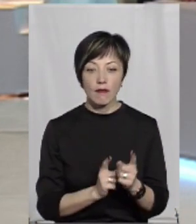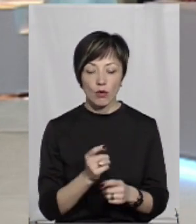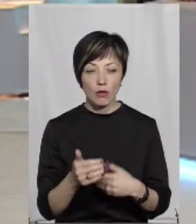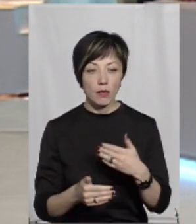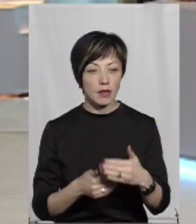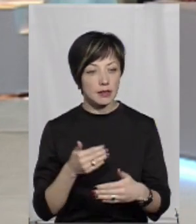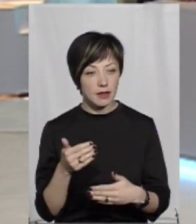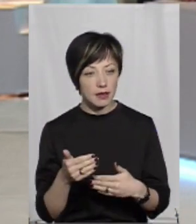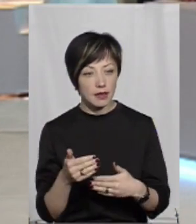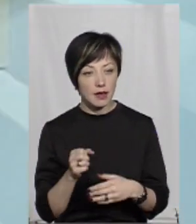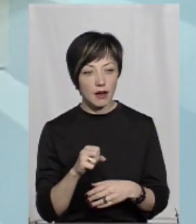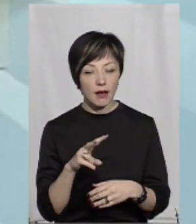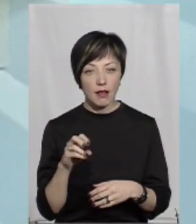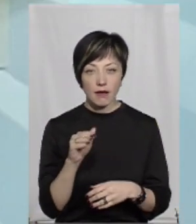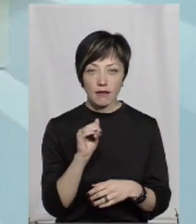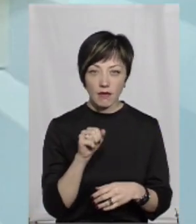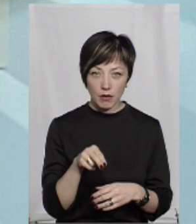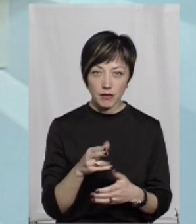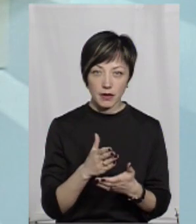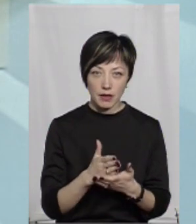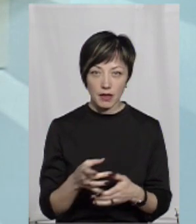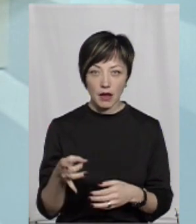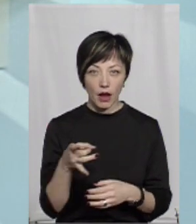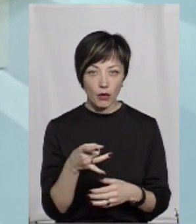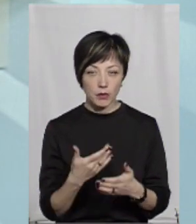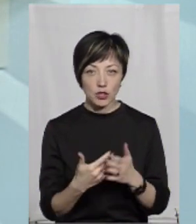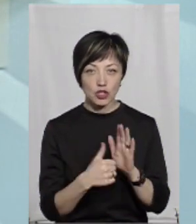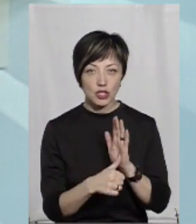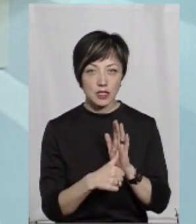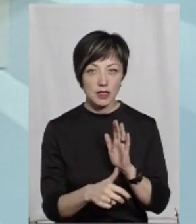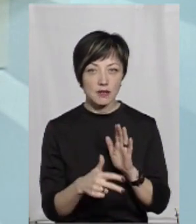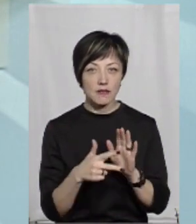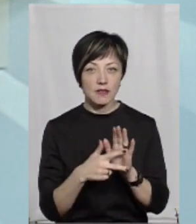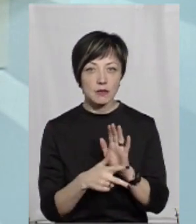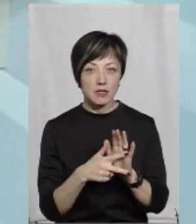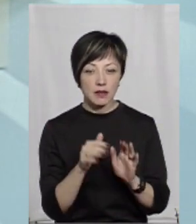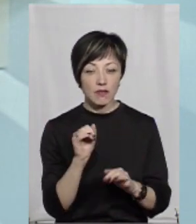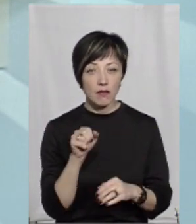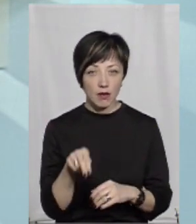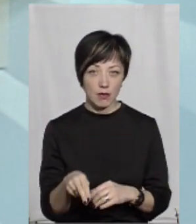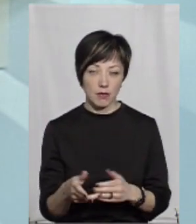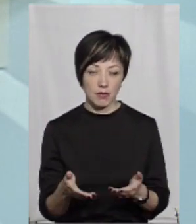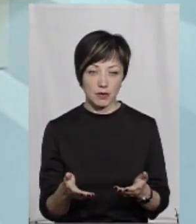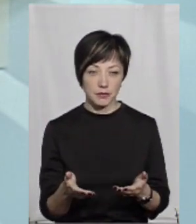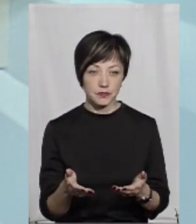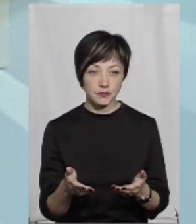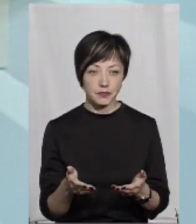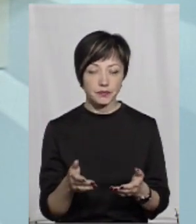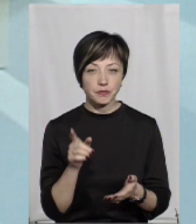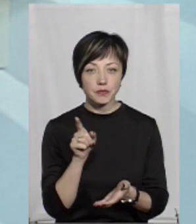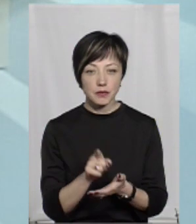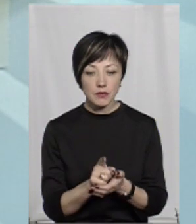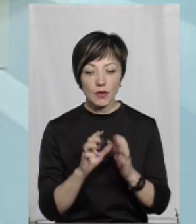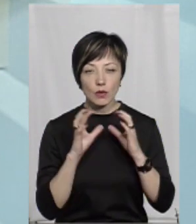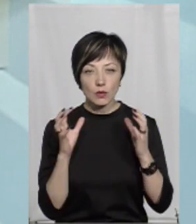йде, але ФАПи. Є райони, які мають 60-80 ФАПів, і вони